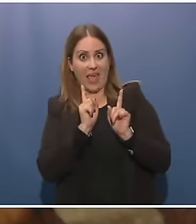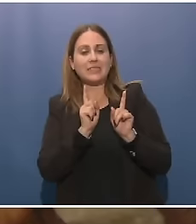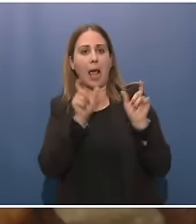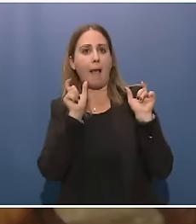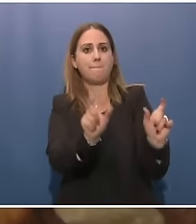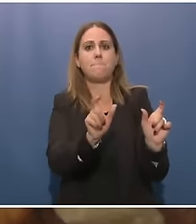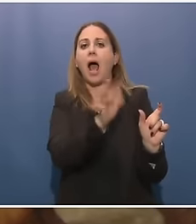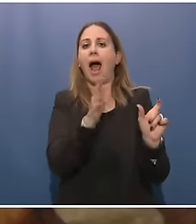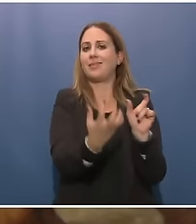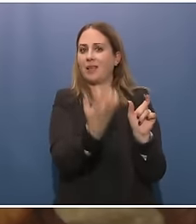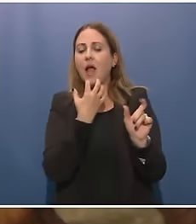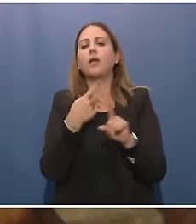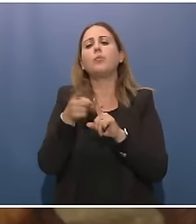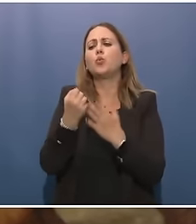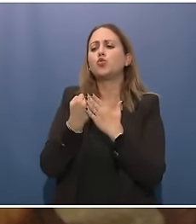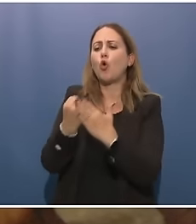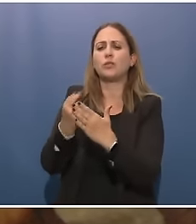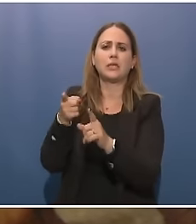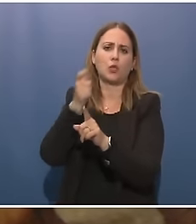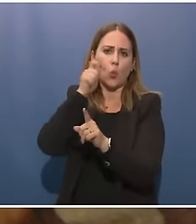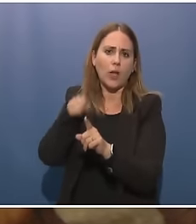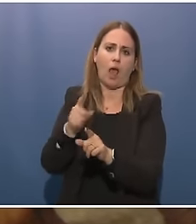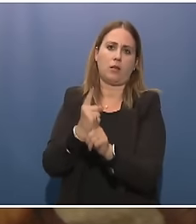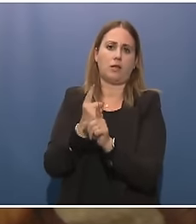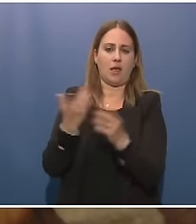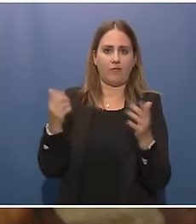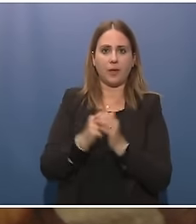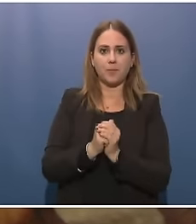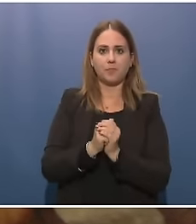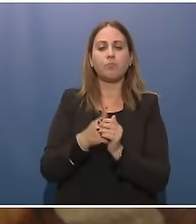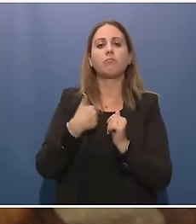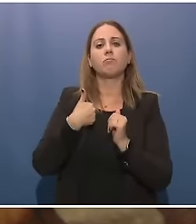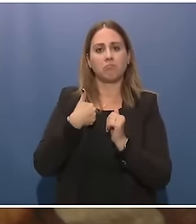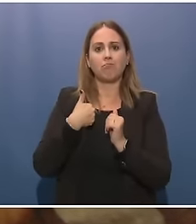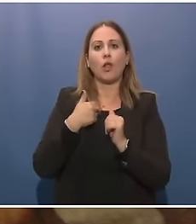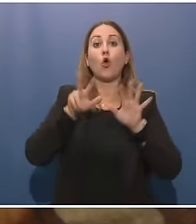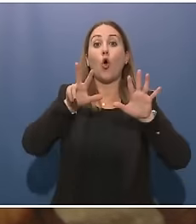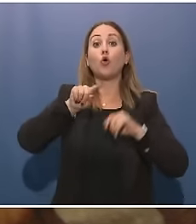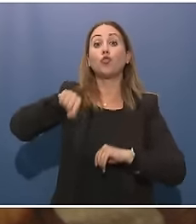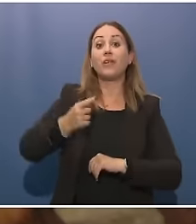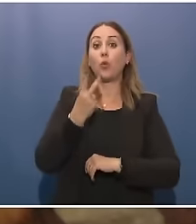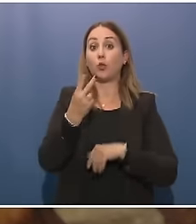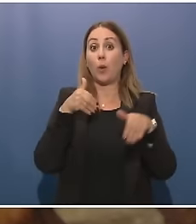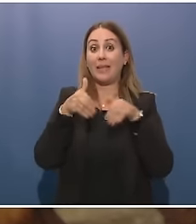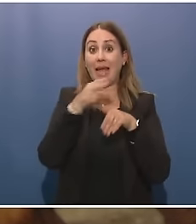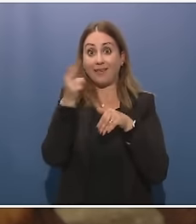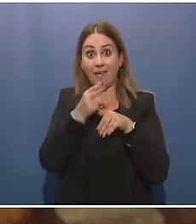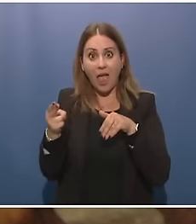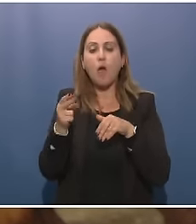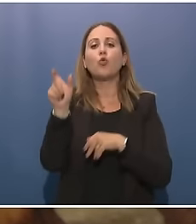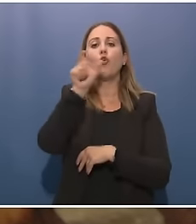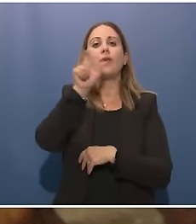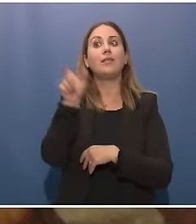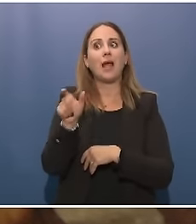Sostengo con favore l'annuncio degli 8,2 miliardi di euro che l'Italia